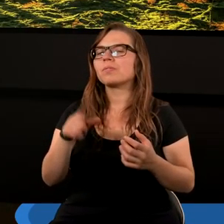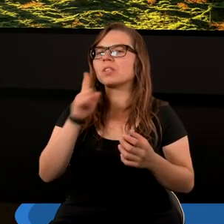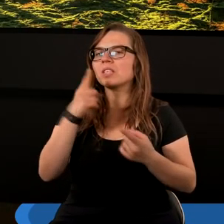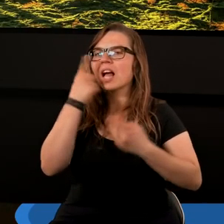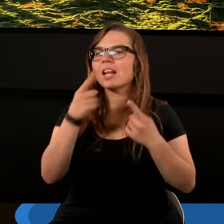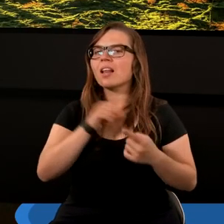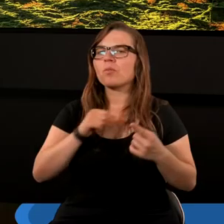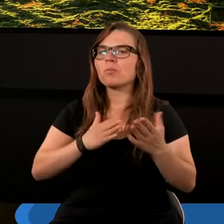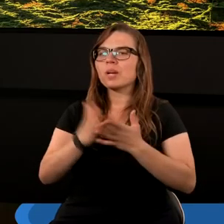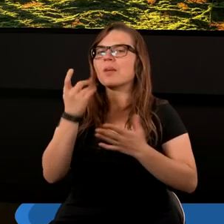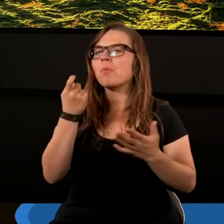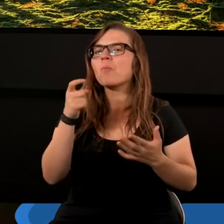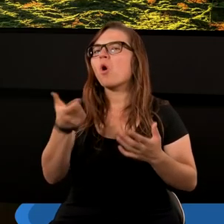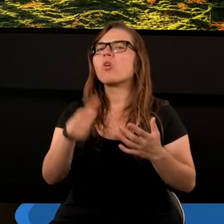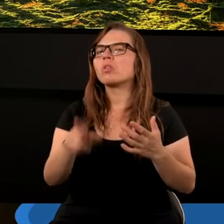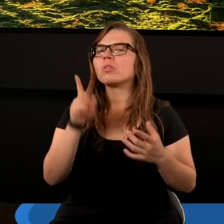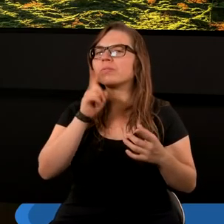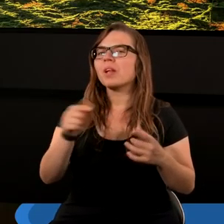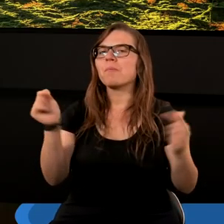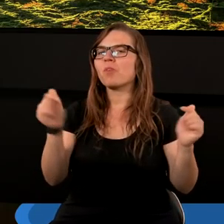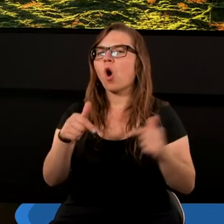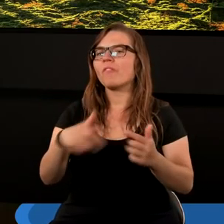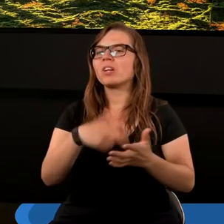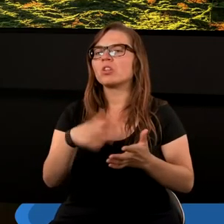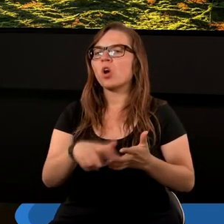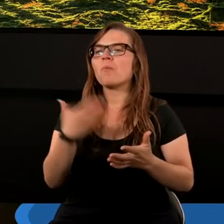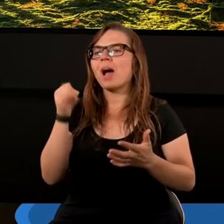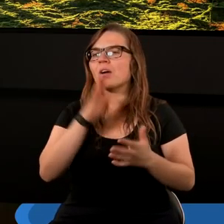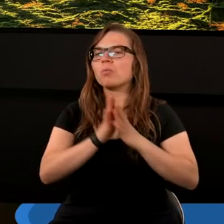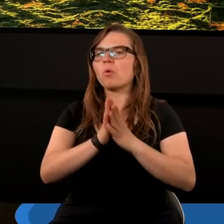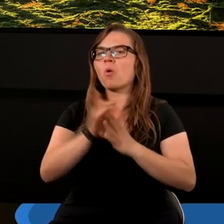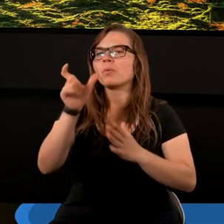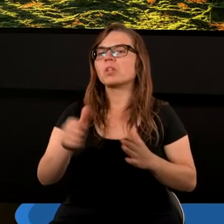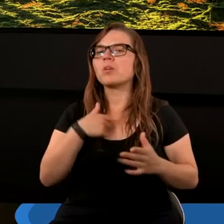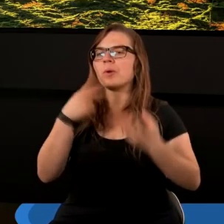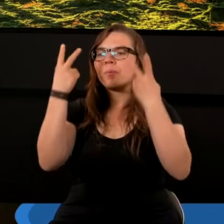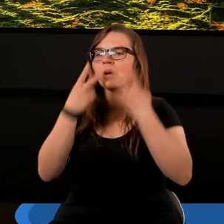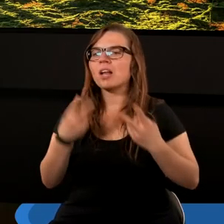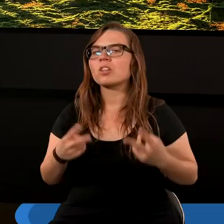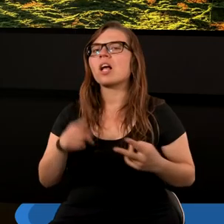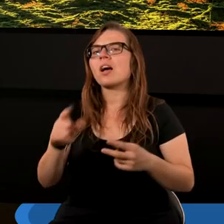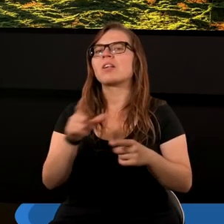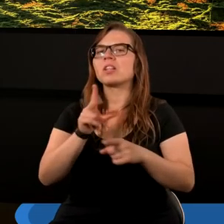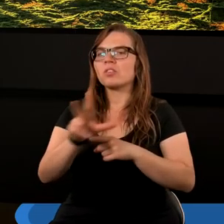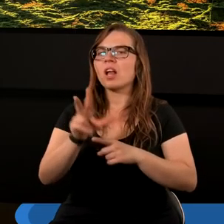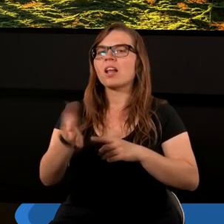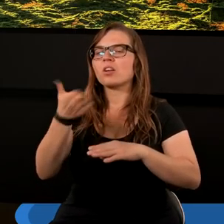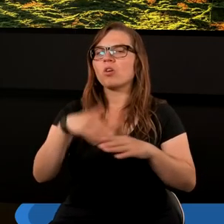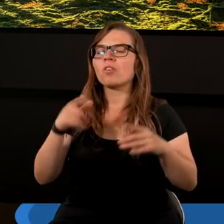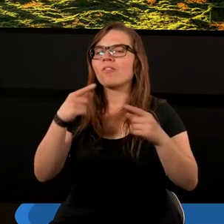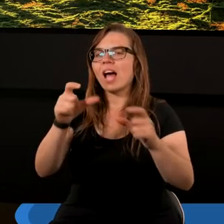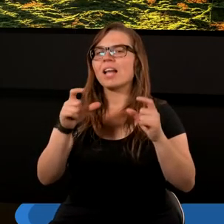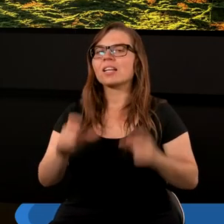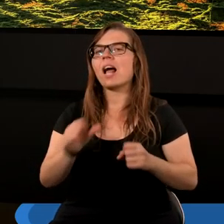Zastanowimy się przez moment, o co tak naprawdę w tym konflikcie chodzi. Mariusz, poproszę Ciebie, żebyś przeczytał z trzynastego rozdziału